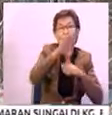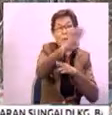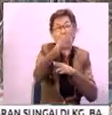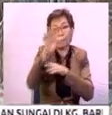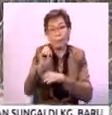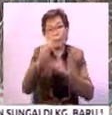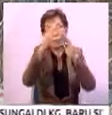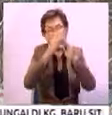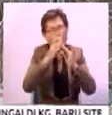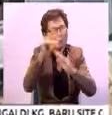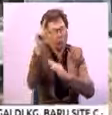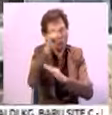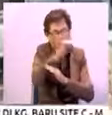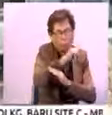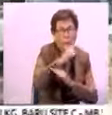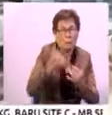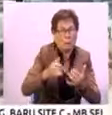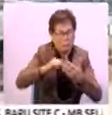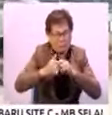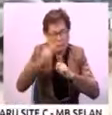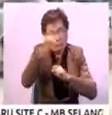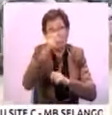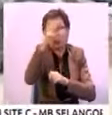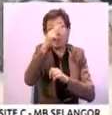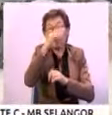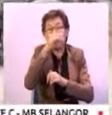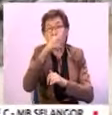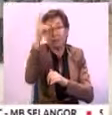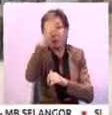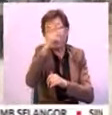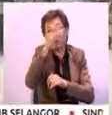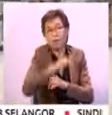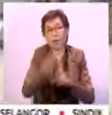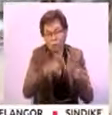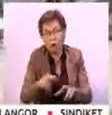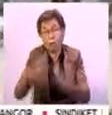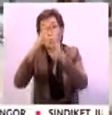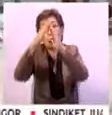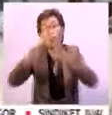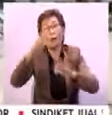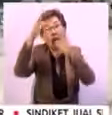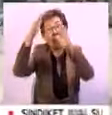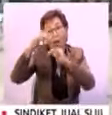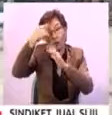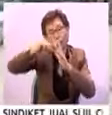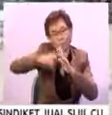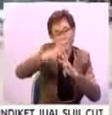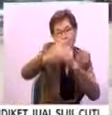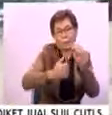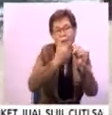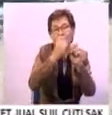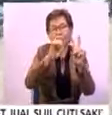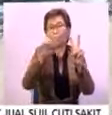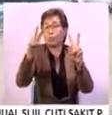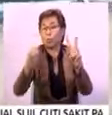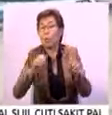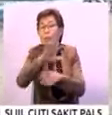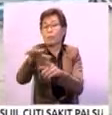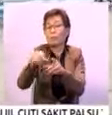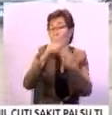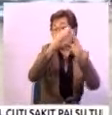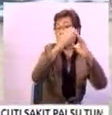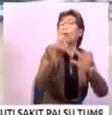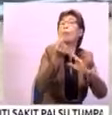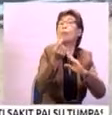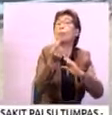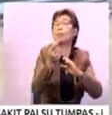yang sangat kritikal, Kerajaan Melaka merancang pula program rumah harapan untuk dilaksana tahun depan. Ia membaikkan rumah